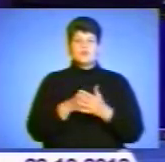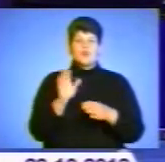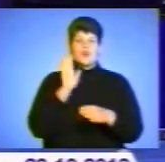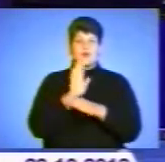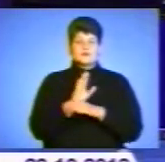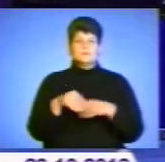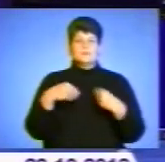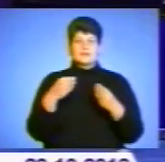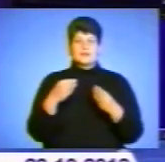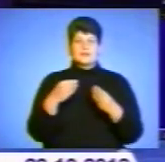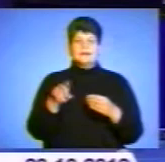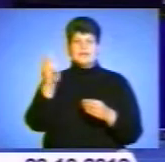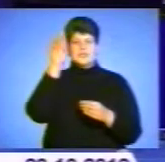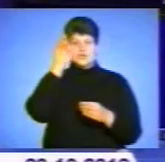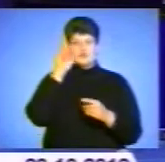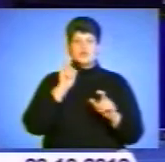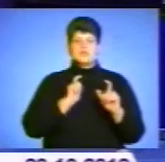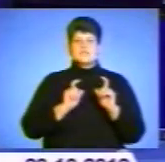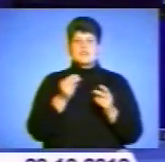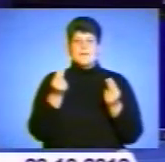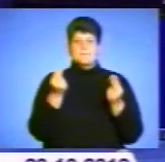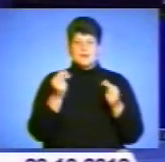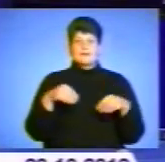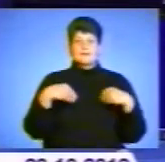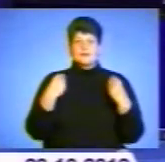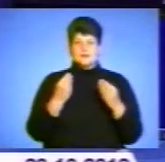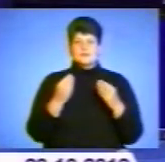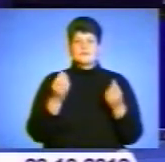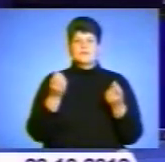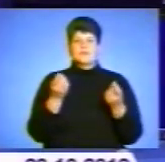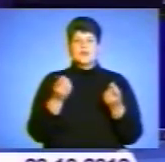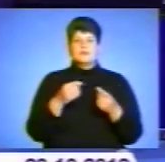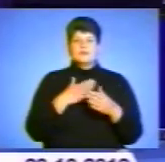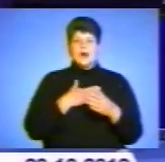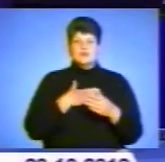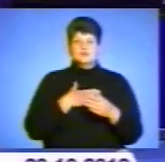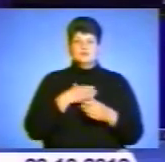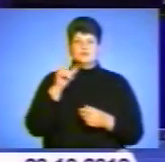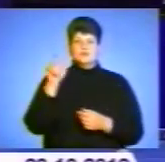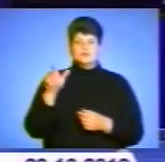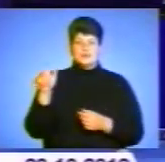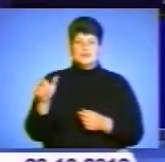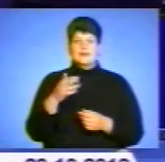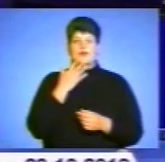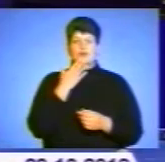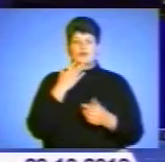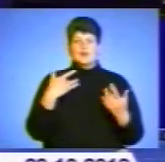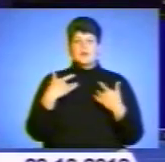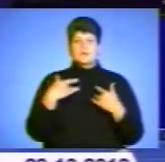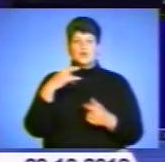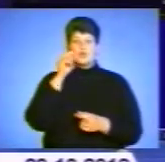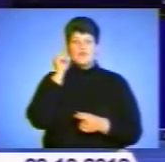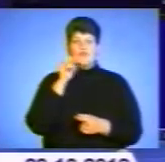призначив державну стипендію, яка надається видатним діячам культури і мистецтва нашому краянину, народному артисту України